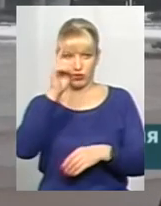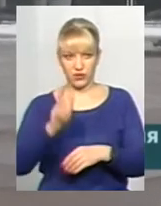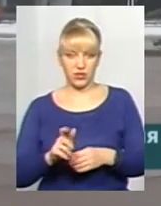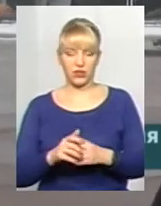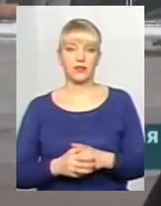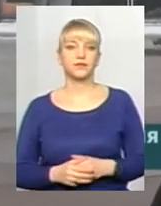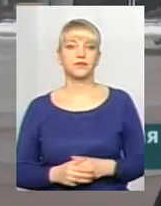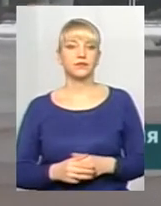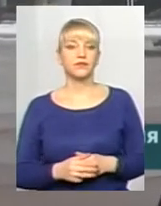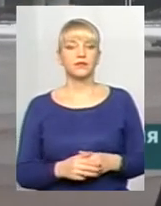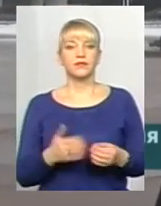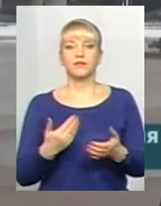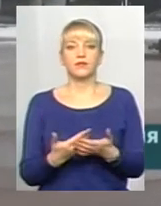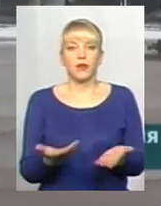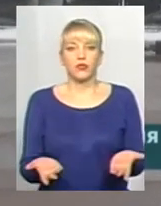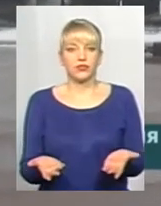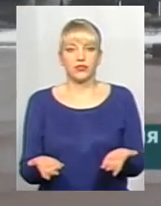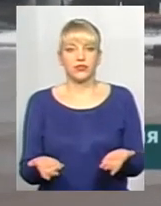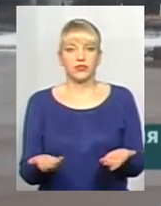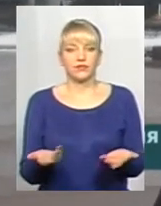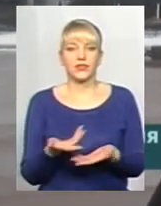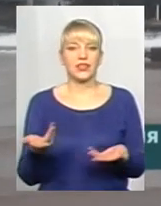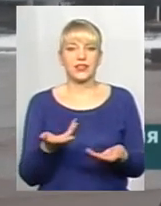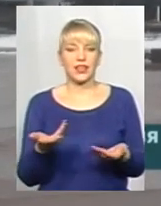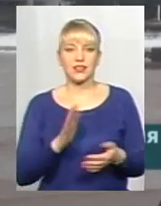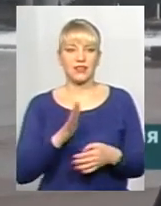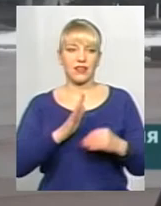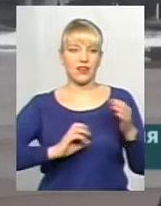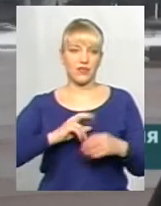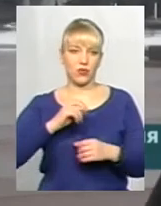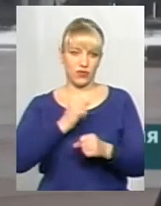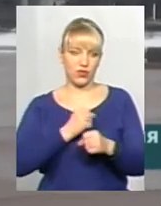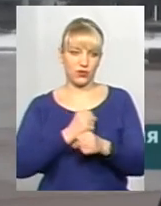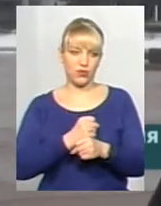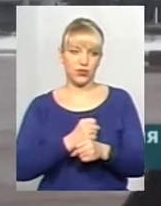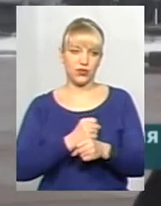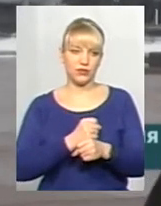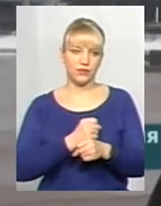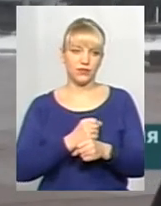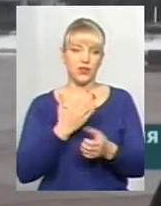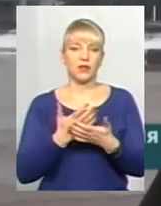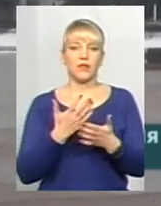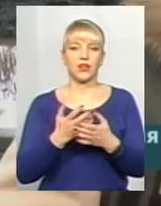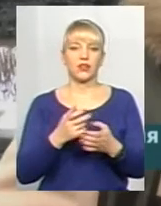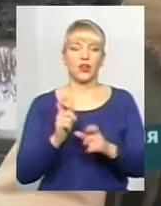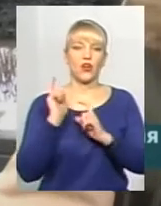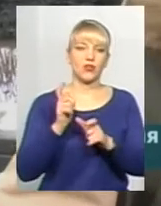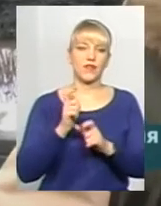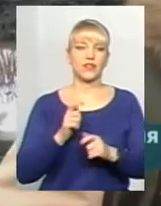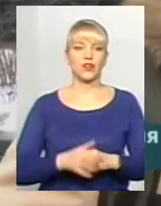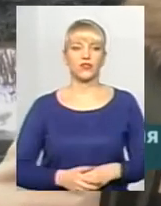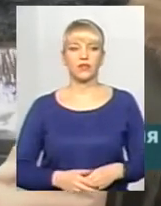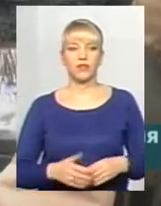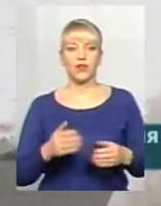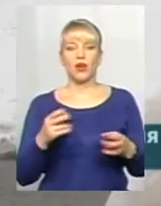знаю, мабуть, там, ну, якісь некваліфіковані роботи, такі, ну, розгантажувані, наприклад. Мають рівні